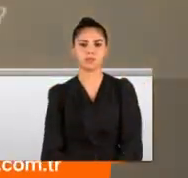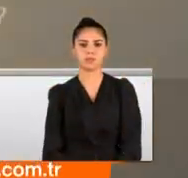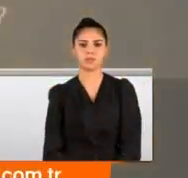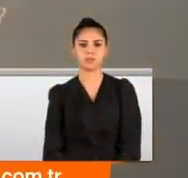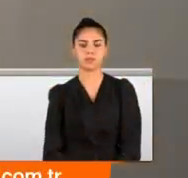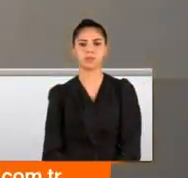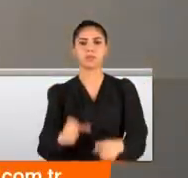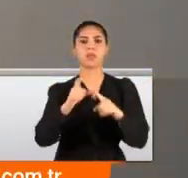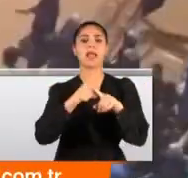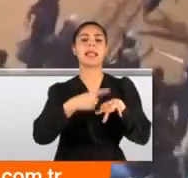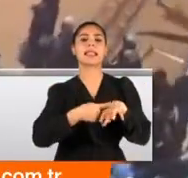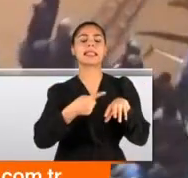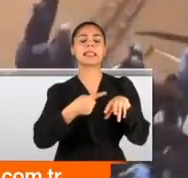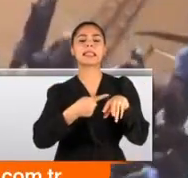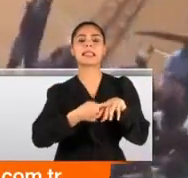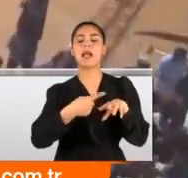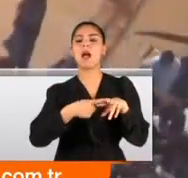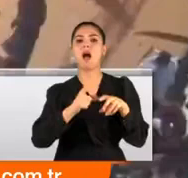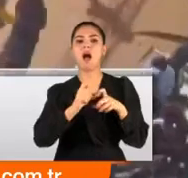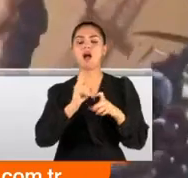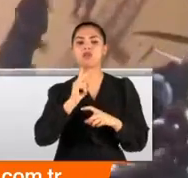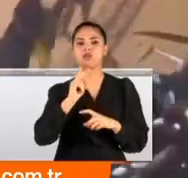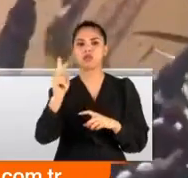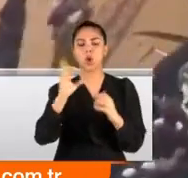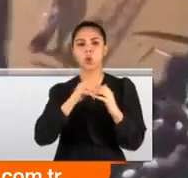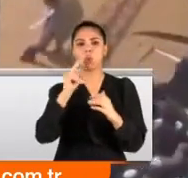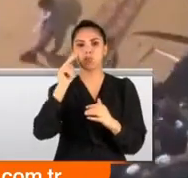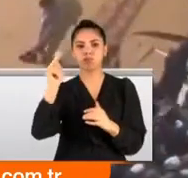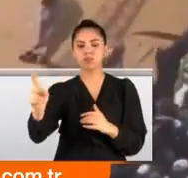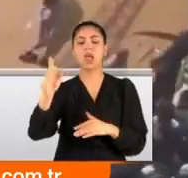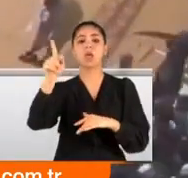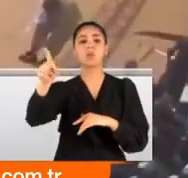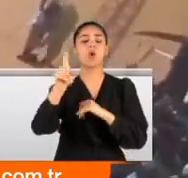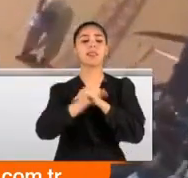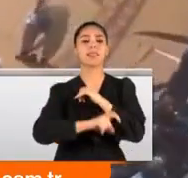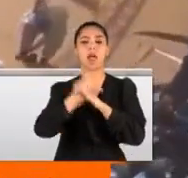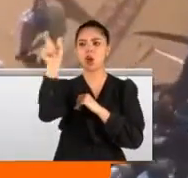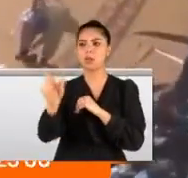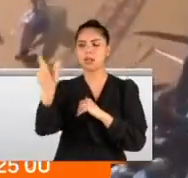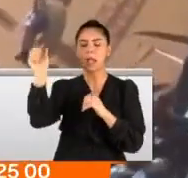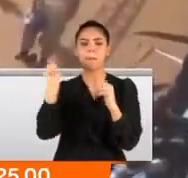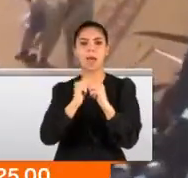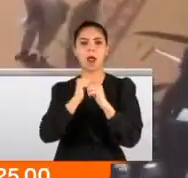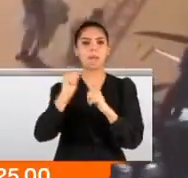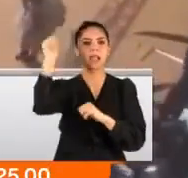DEAŞ'ın Şii camisine iki intihar bombacısıyla gerçekleştirdiği saldırının görüntüleri çıktı.